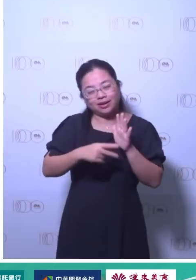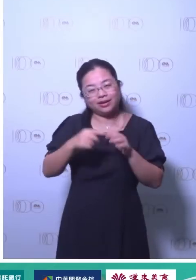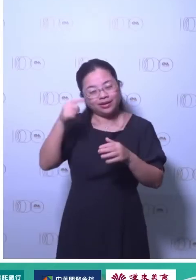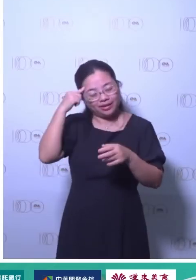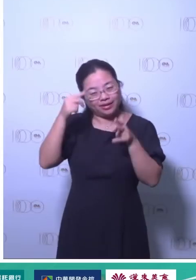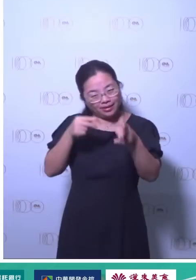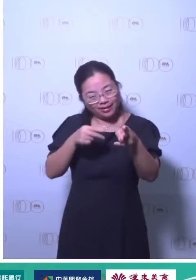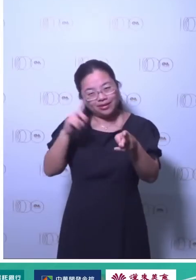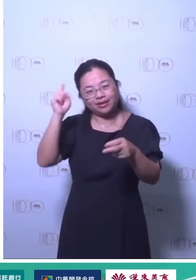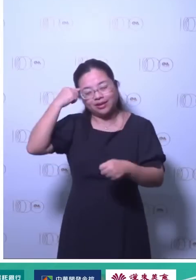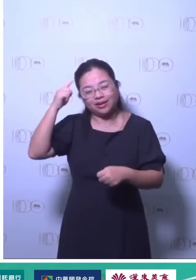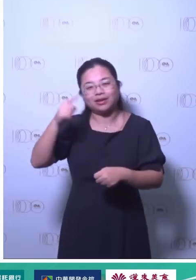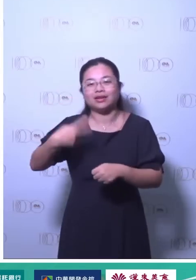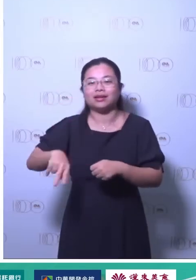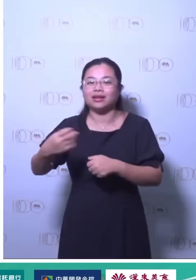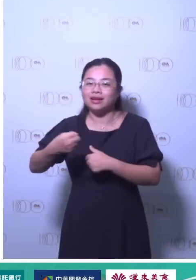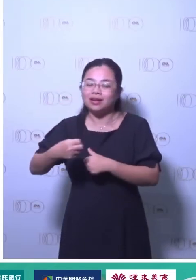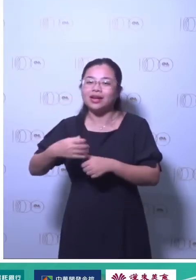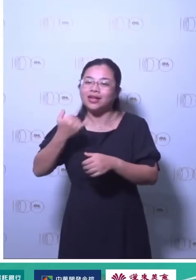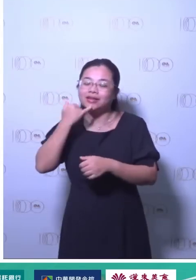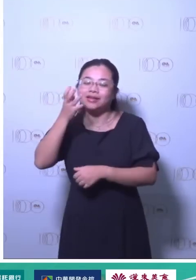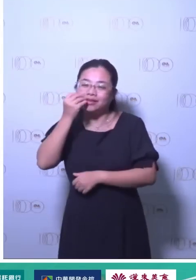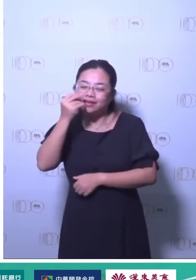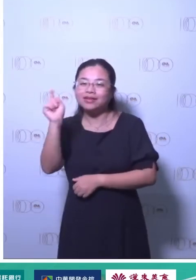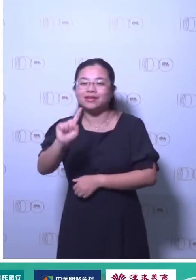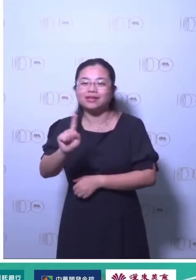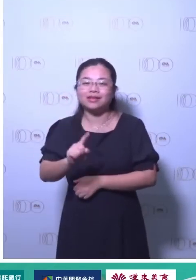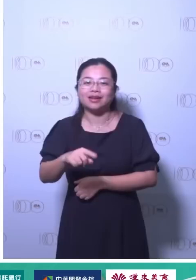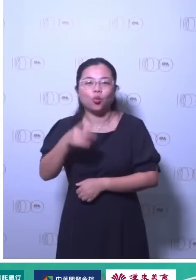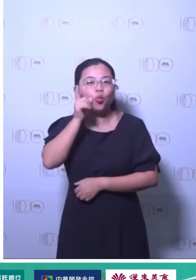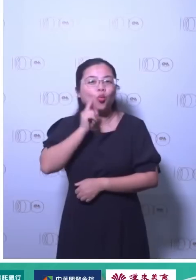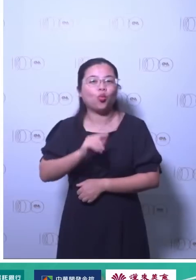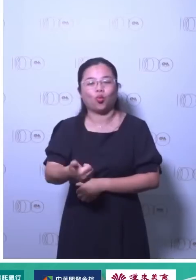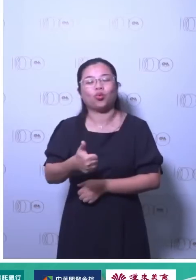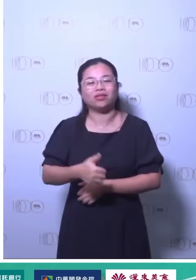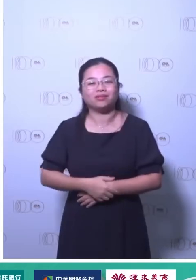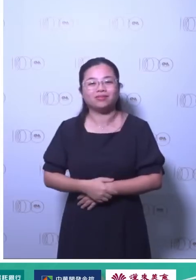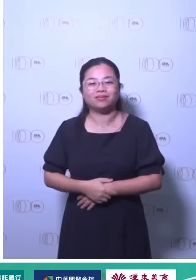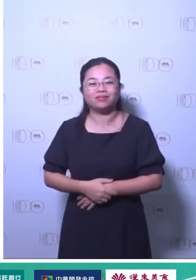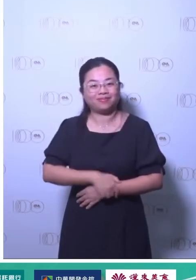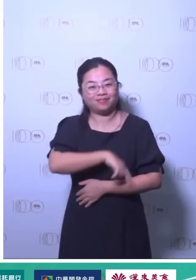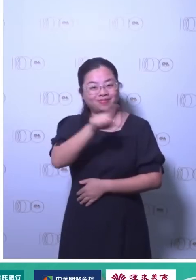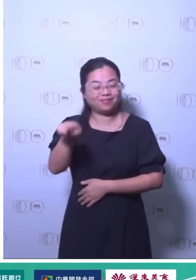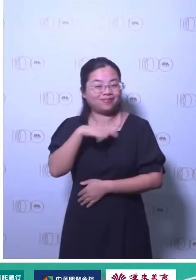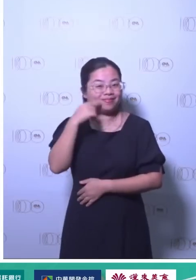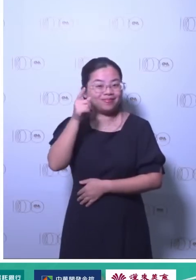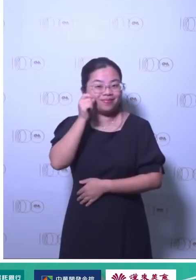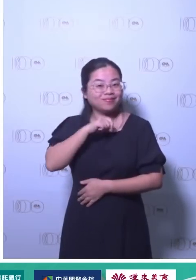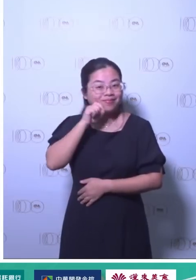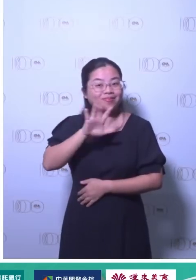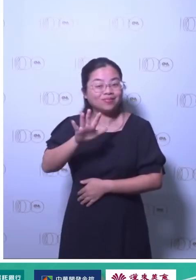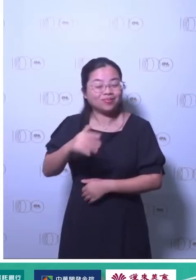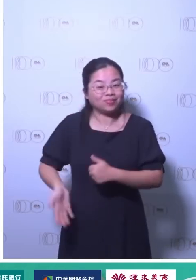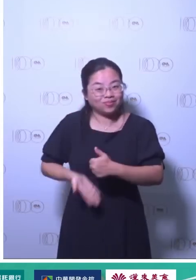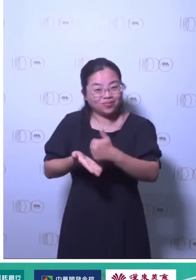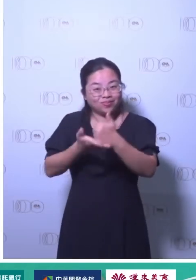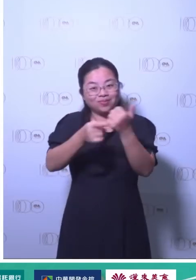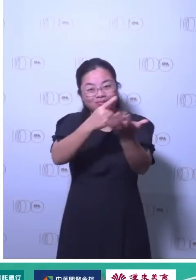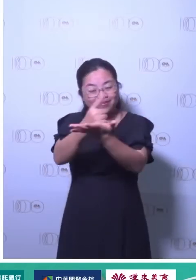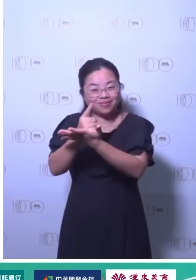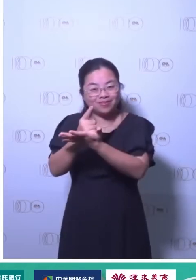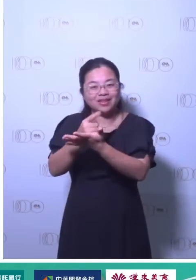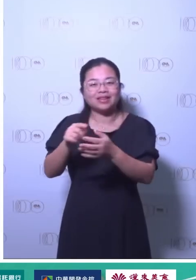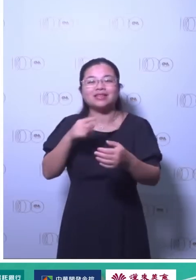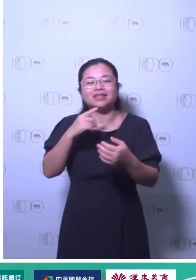资讯很多你就跟他讲说我想要看一看有没有什么跟盘查有关的资讯他会先跟你讲盘查是什么然后帮你找